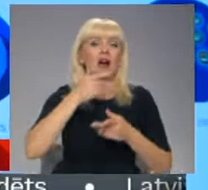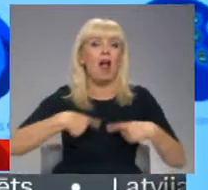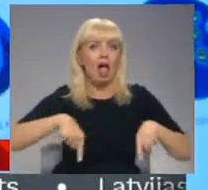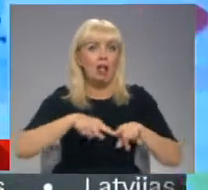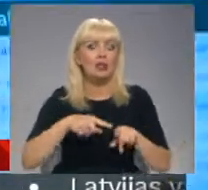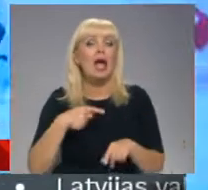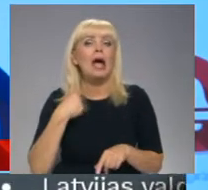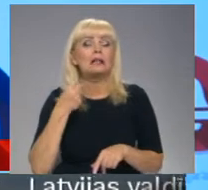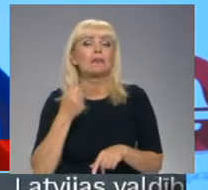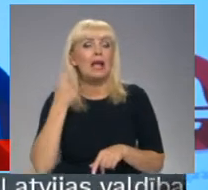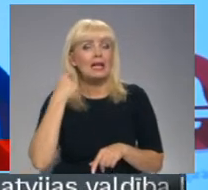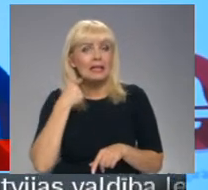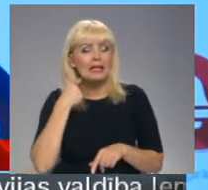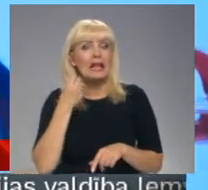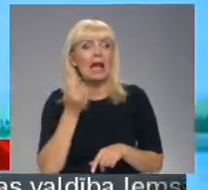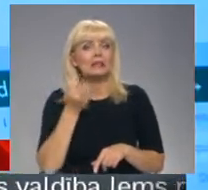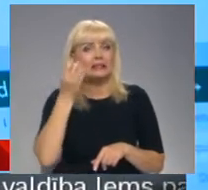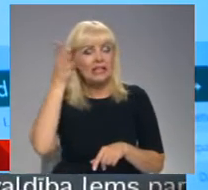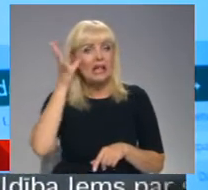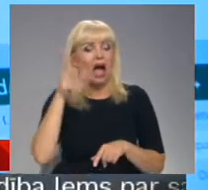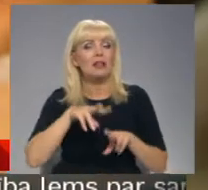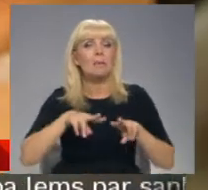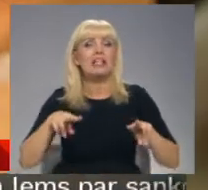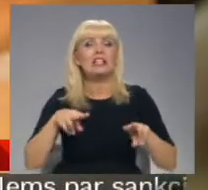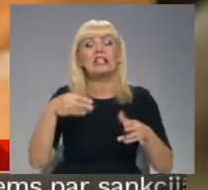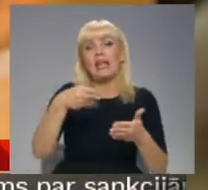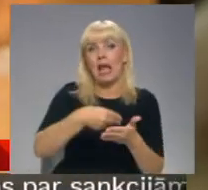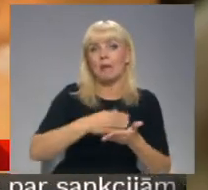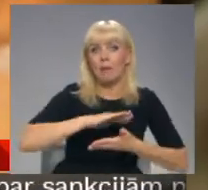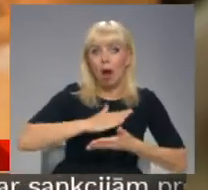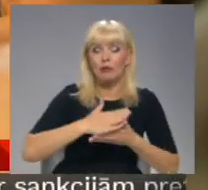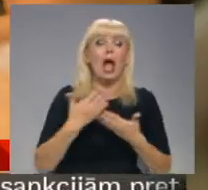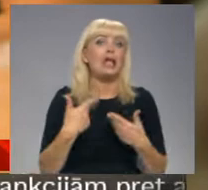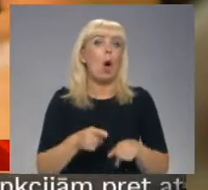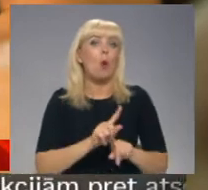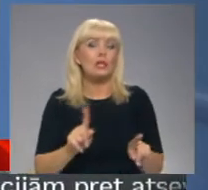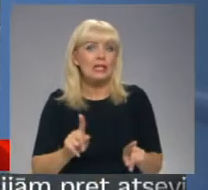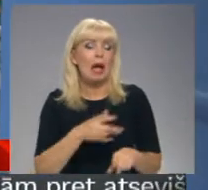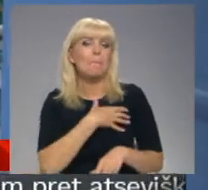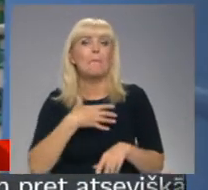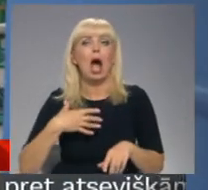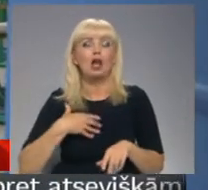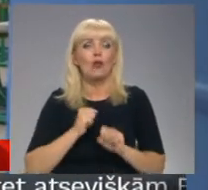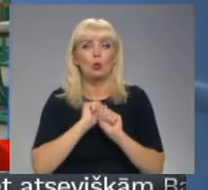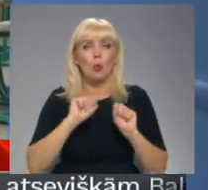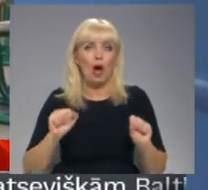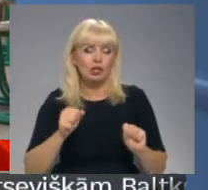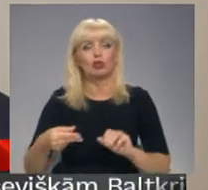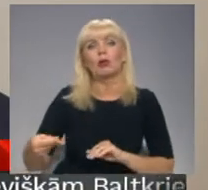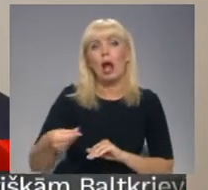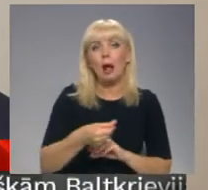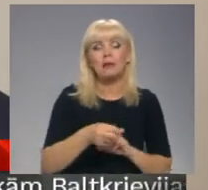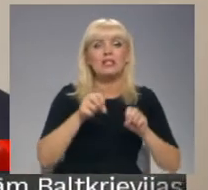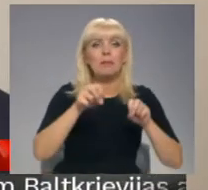izglītības un zinātnes ministrijas datoru iepirkumu. Savukārt, tiem, kam datori ir, pašvaldība sola nodrošināta apmaksātas datoru programmas.